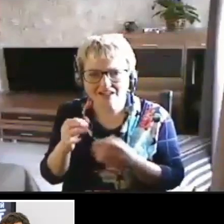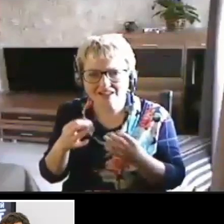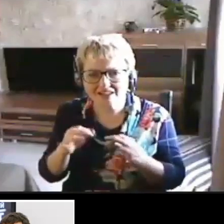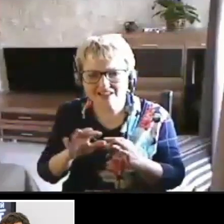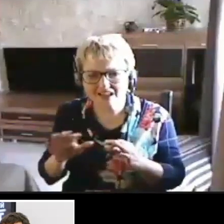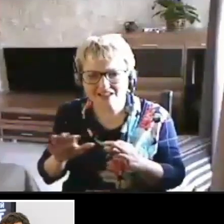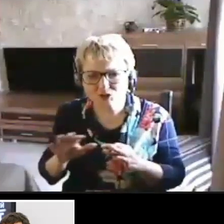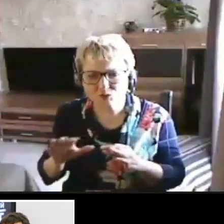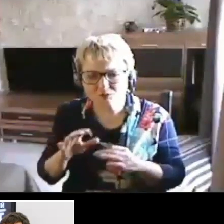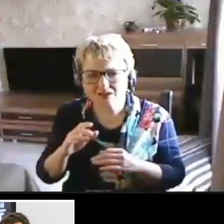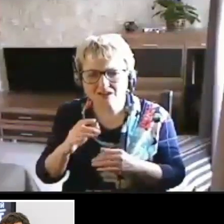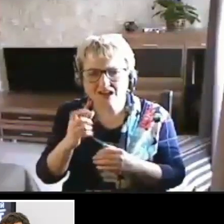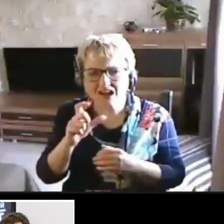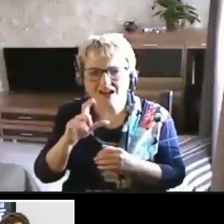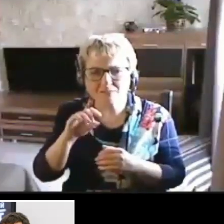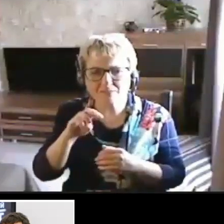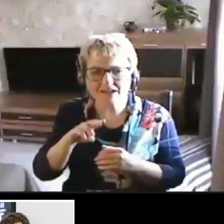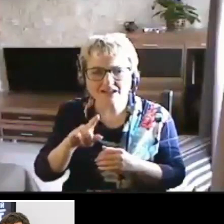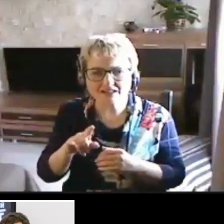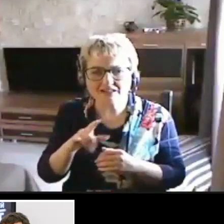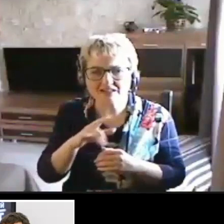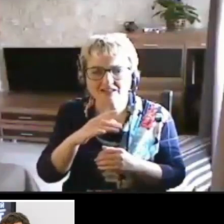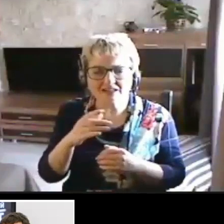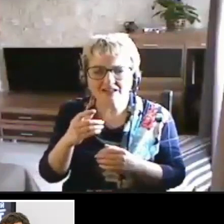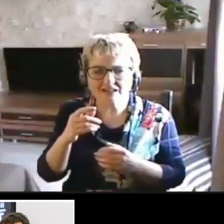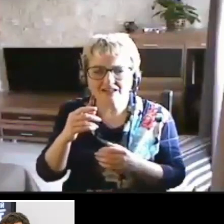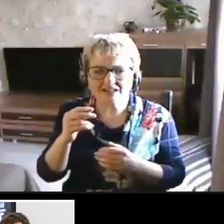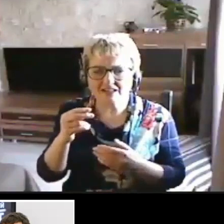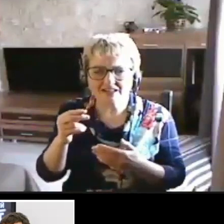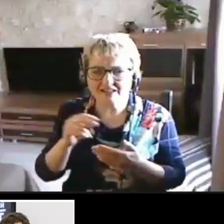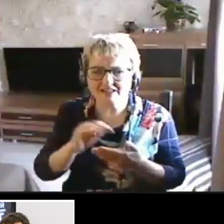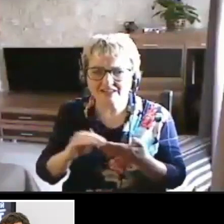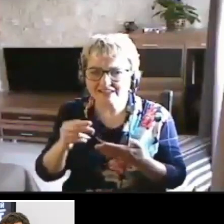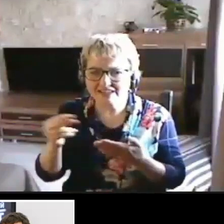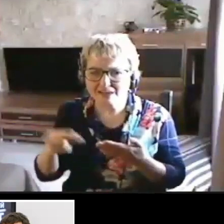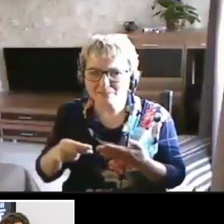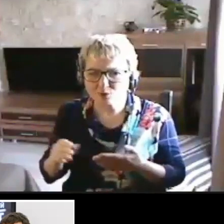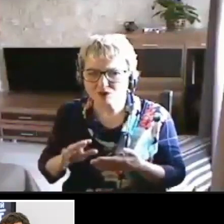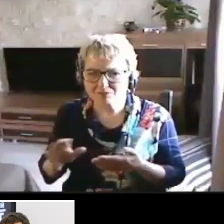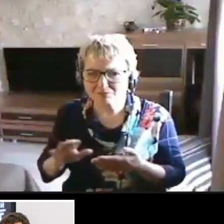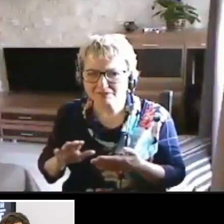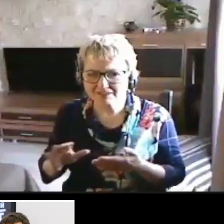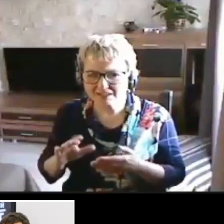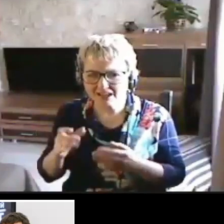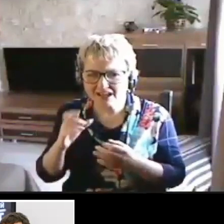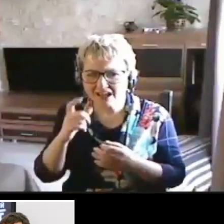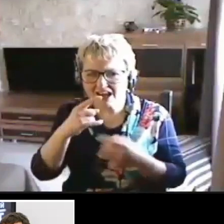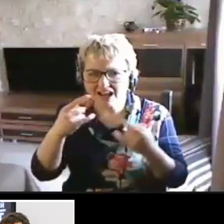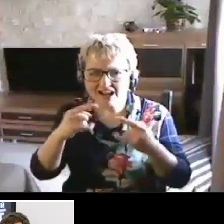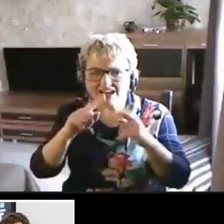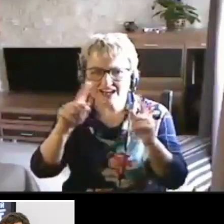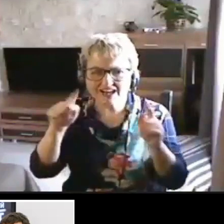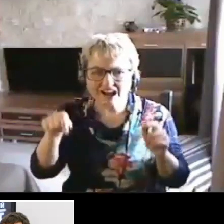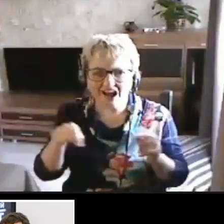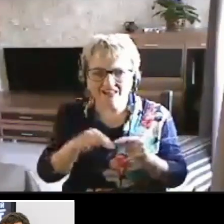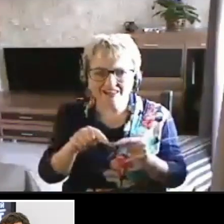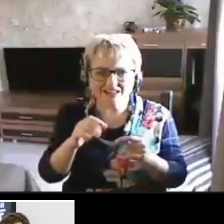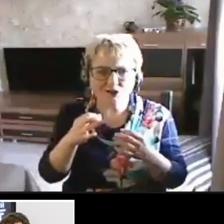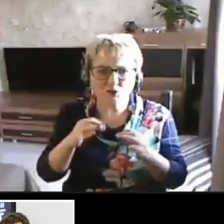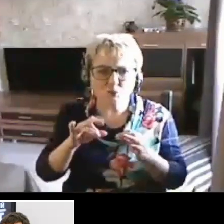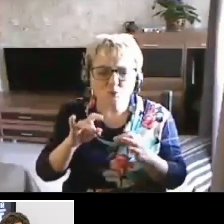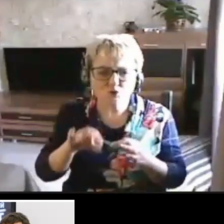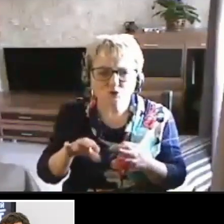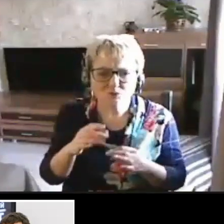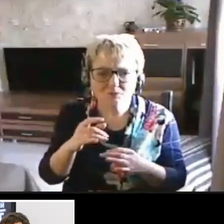Большинство элементов абсолютно не подписаны. Программа экранного доступа произносит только